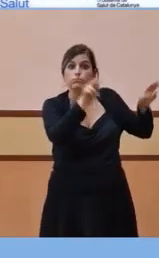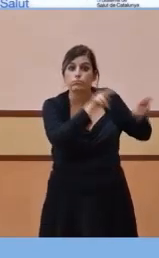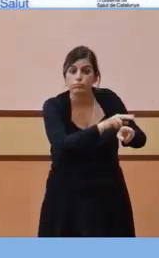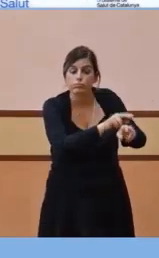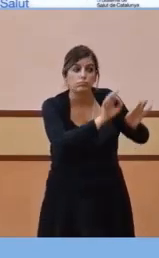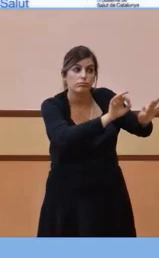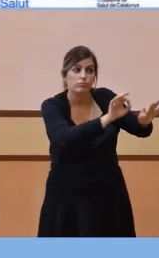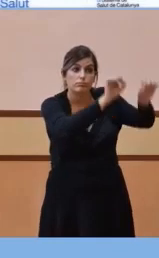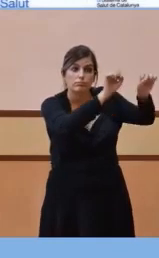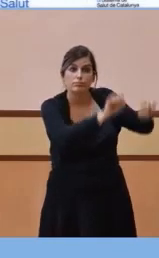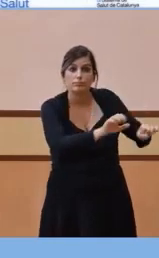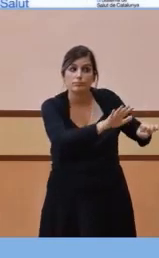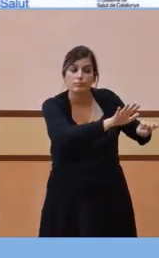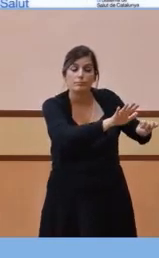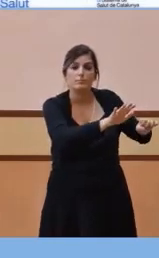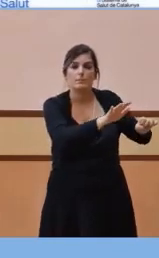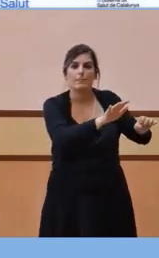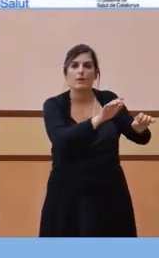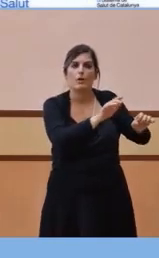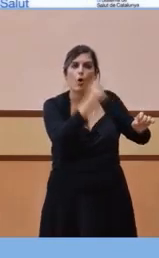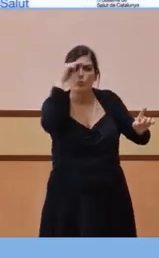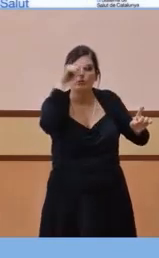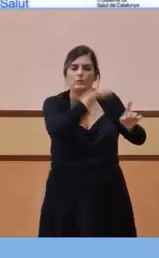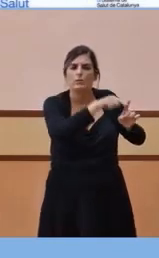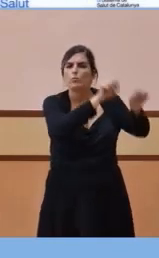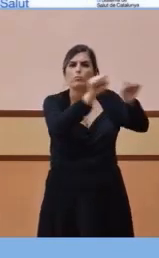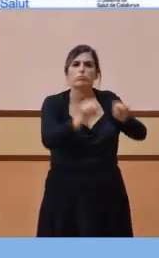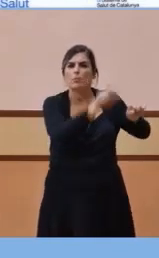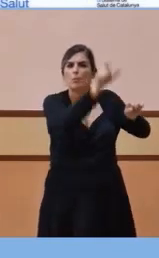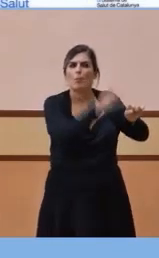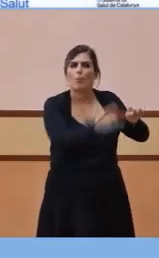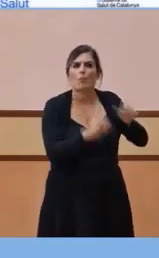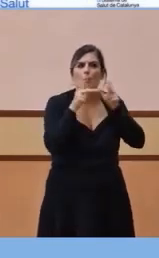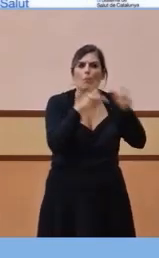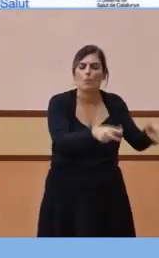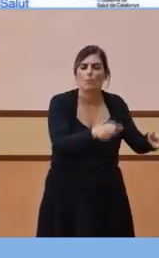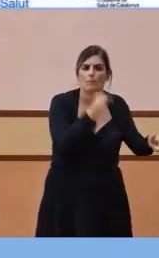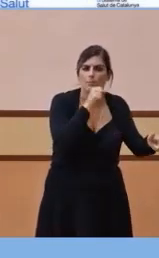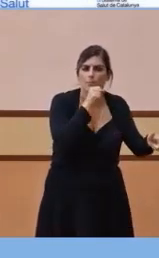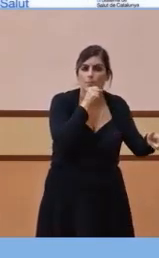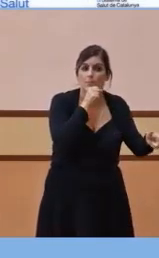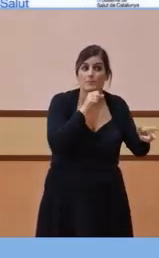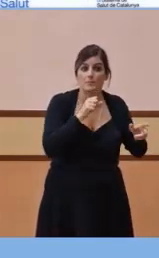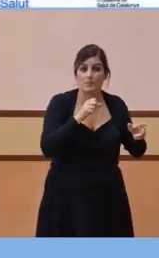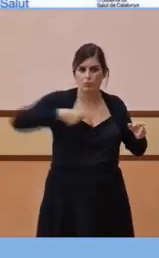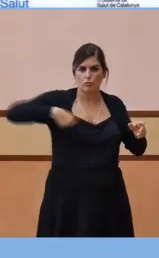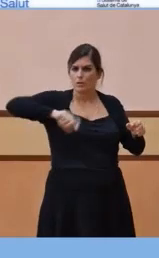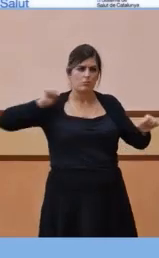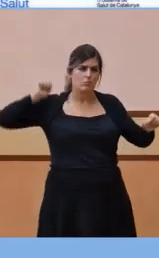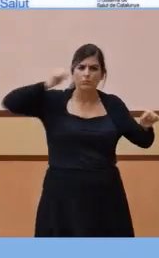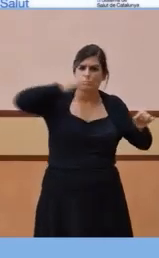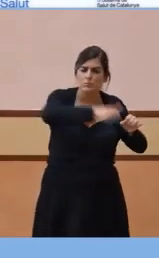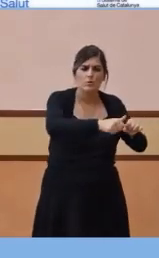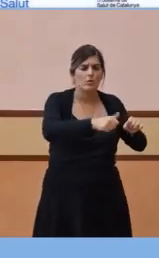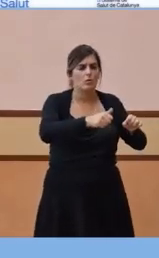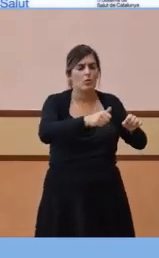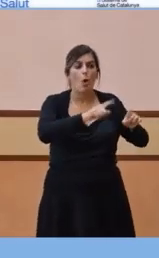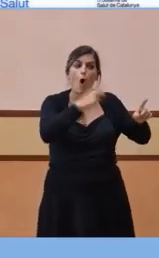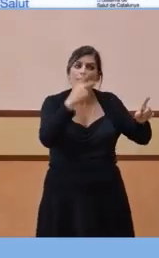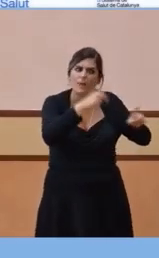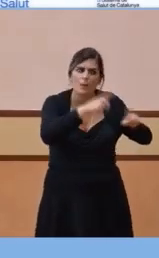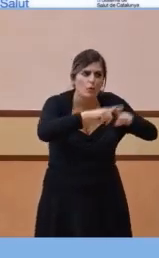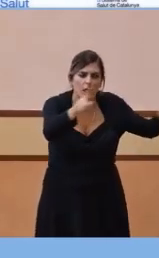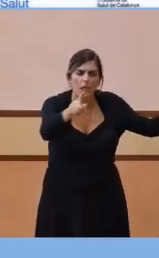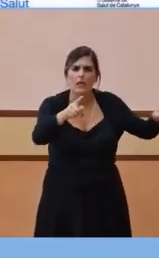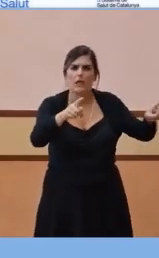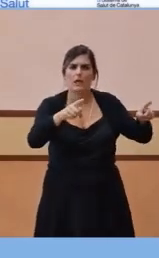resident. Però també hi ha un element, precisament perquè hem protegit molt el resident i perquè no han deixat entrar i perquè no han